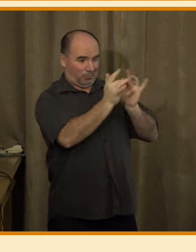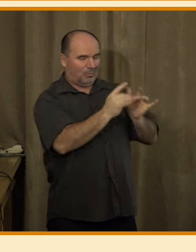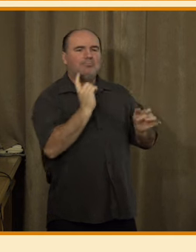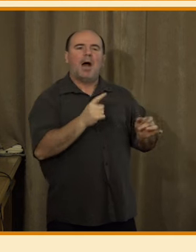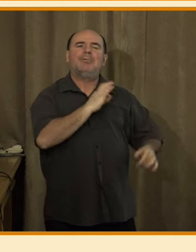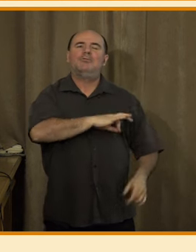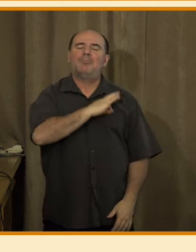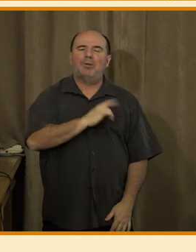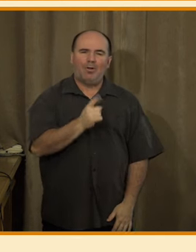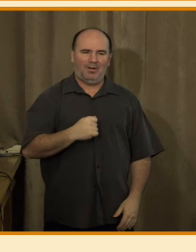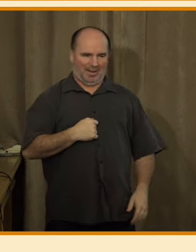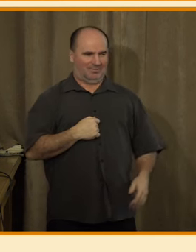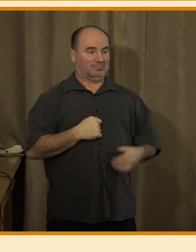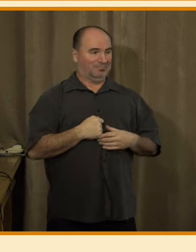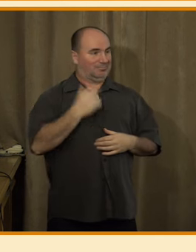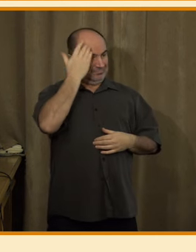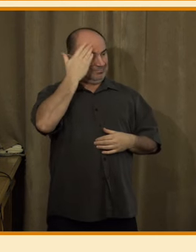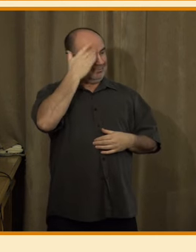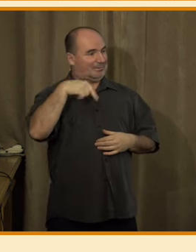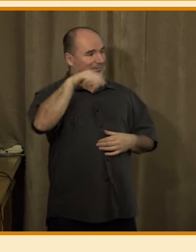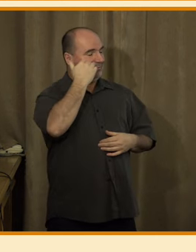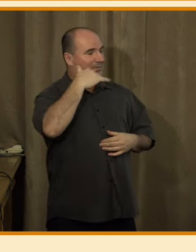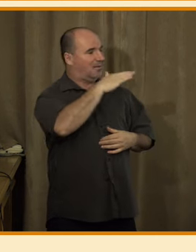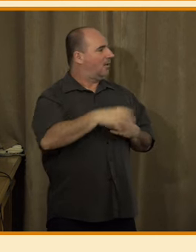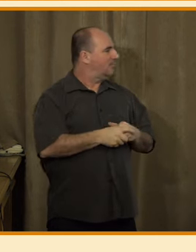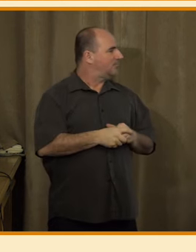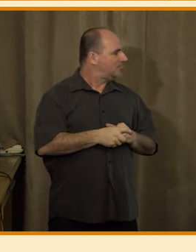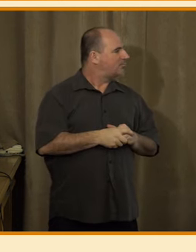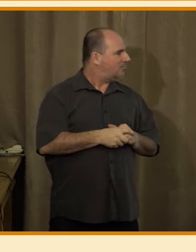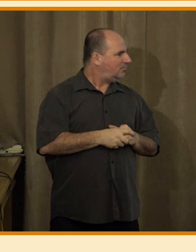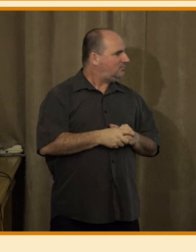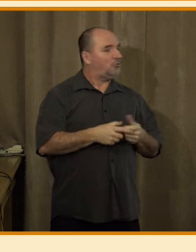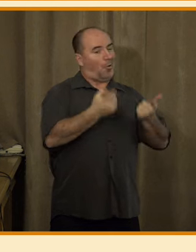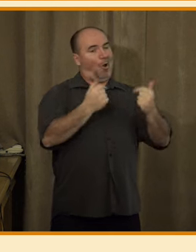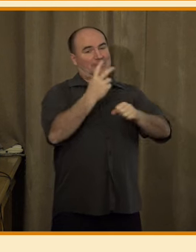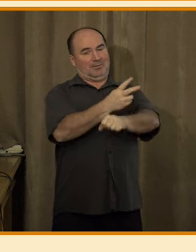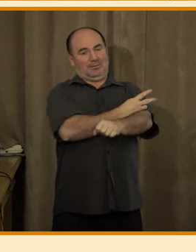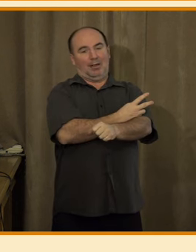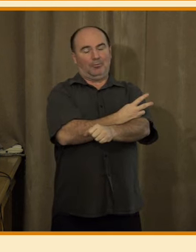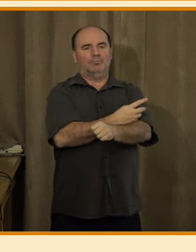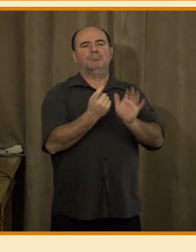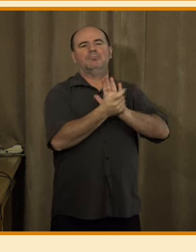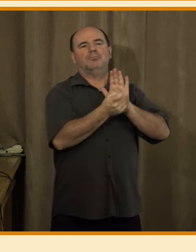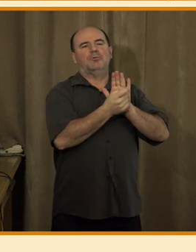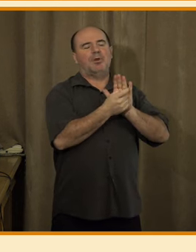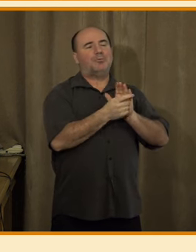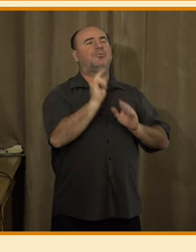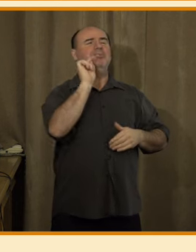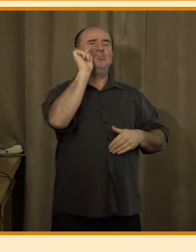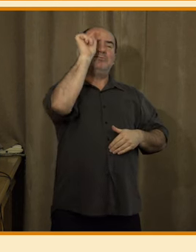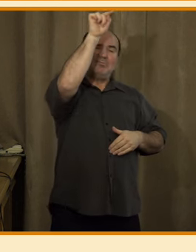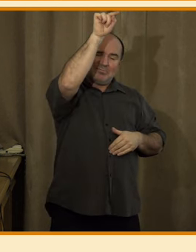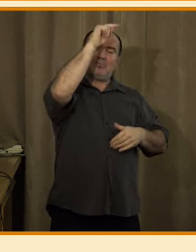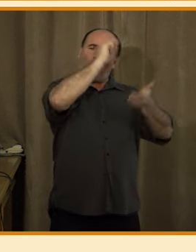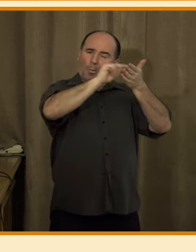vnitřním a vnějším úřadováním, kde od toho státu žádají, aby skutečně to vnitřní úřadování, aby ty úřady mezi sebou